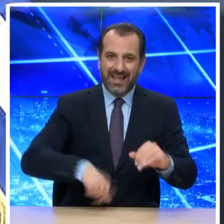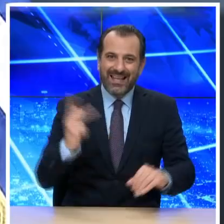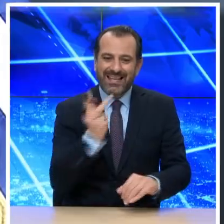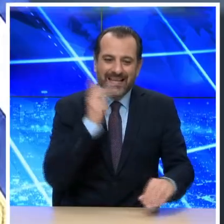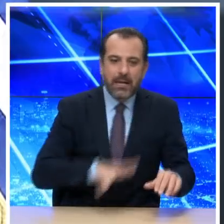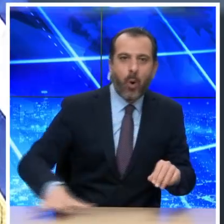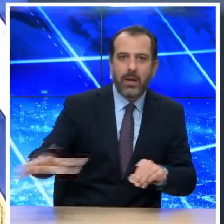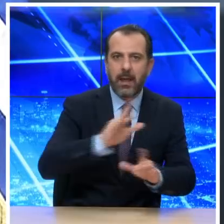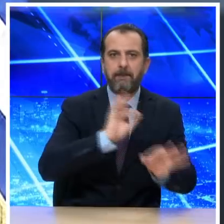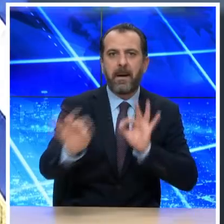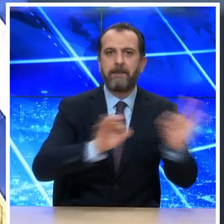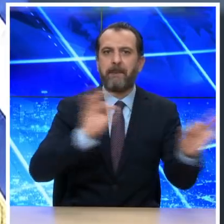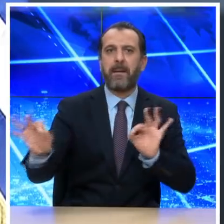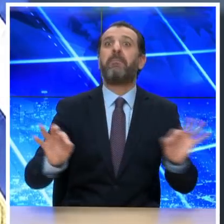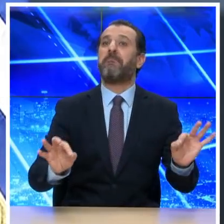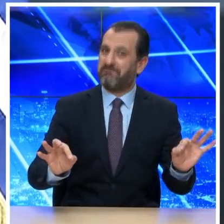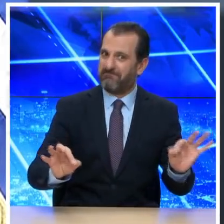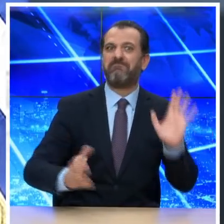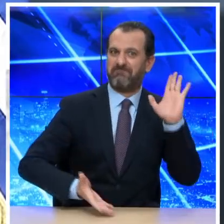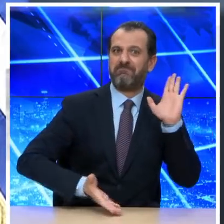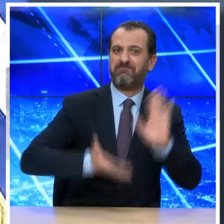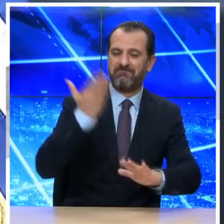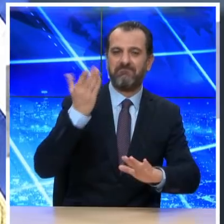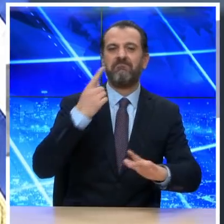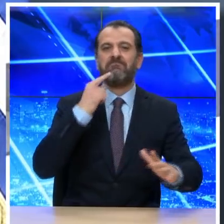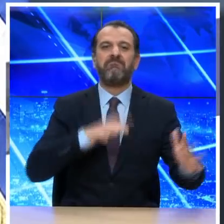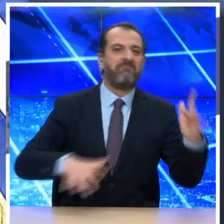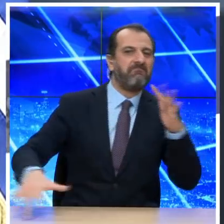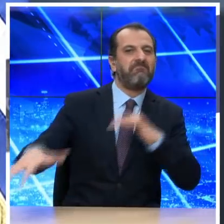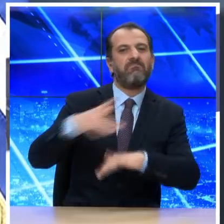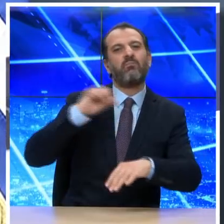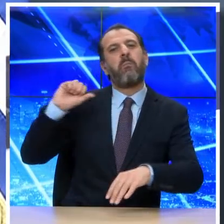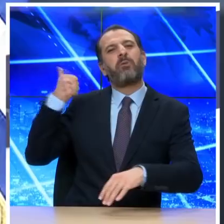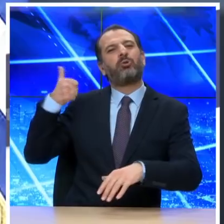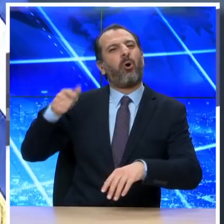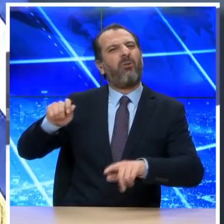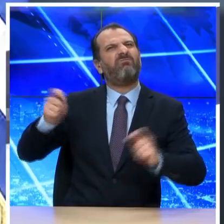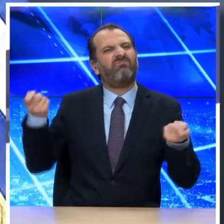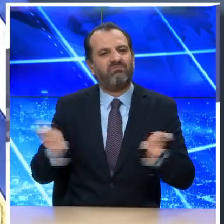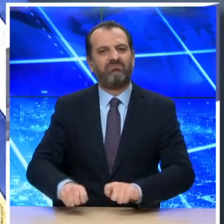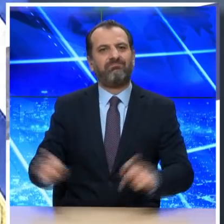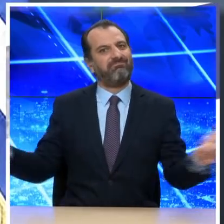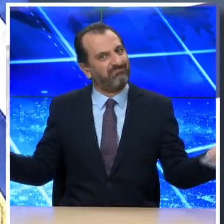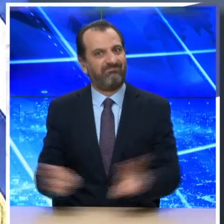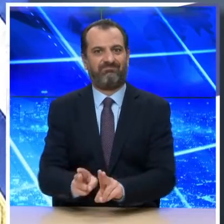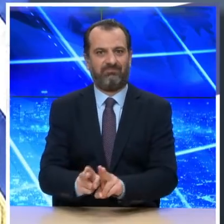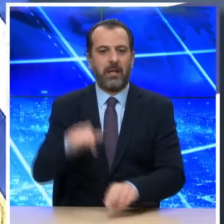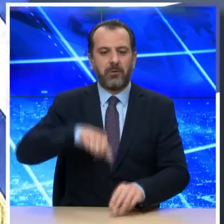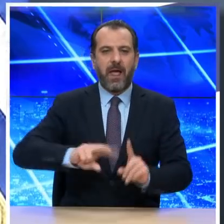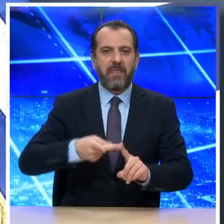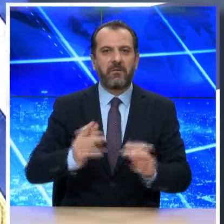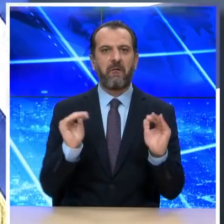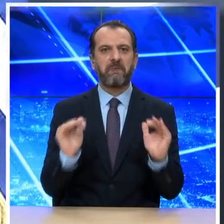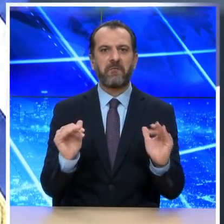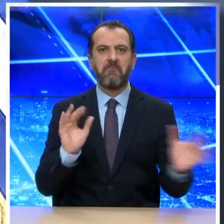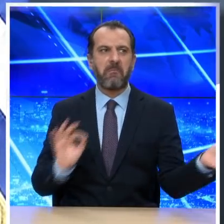μεγάλη και η κοινωτικότητα του πληθυσμού δεν μειώθηκε όσο στο πρώτο lockdown. Μια απειθενή εξήγηση του